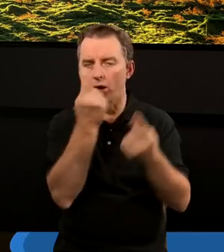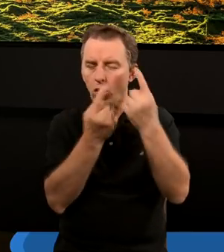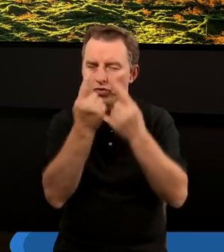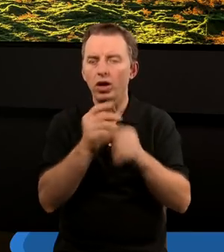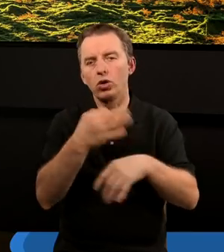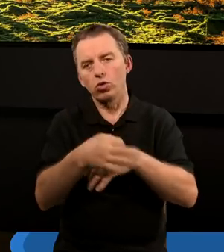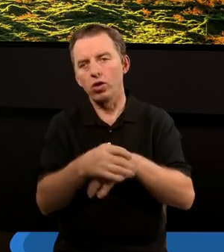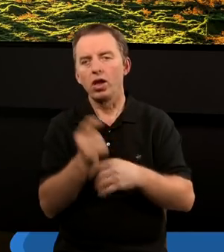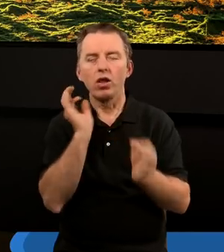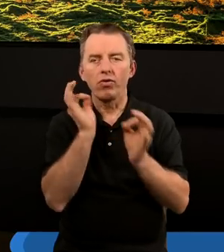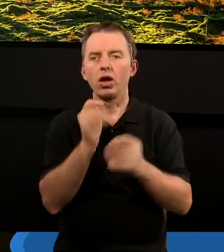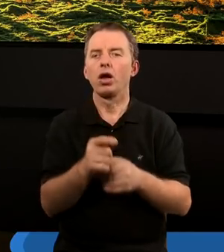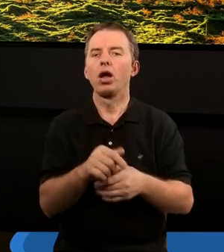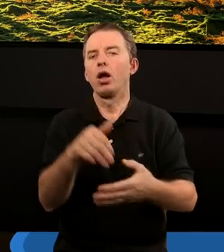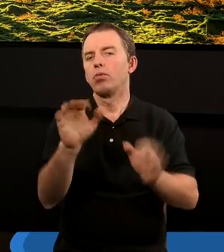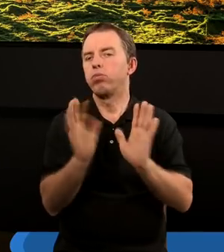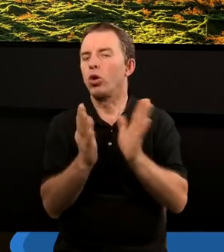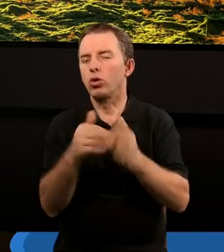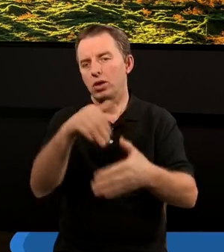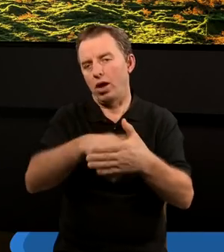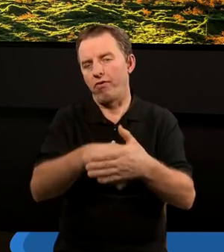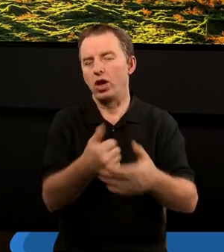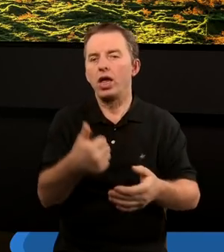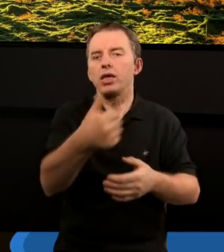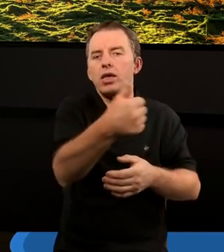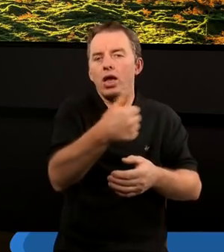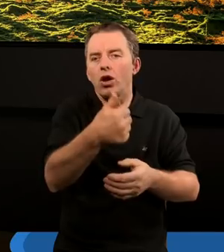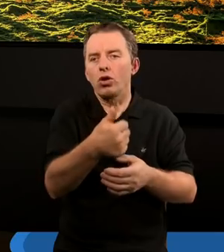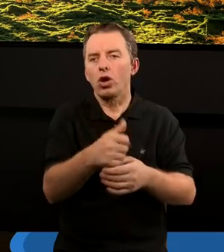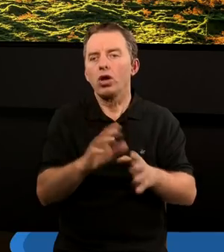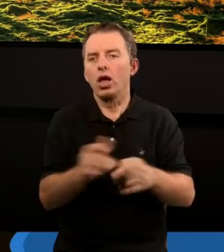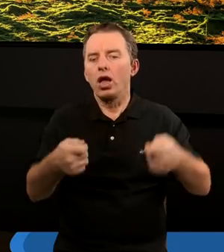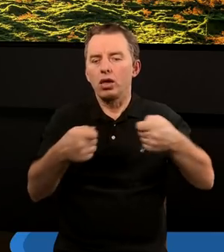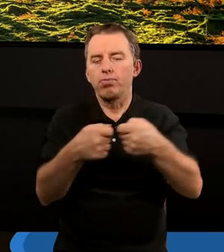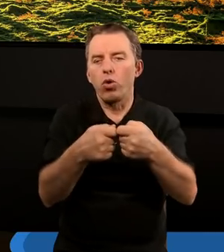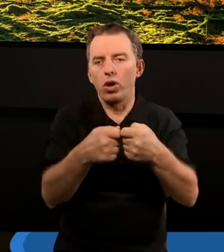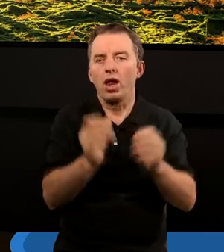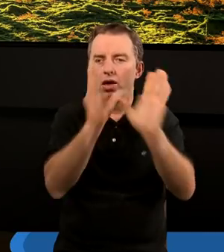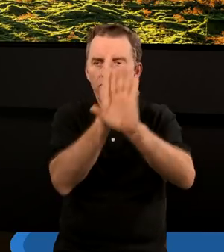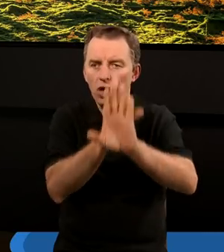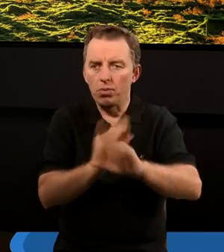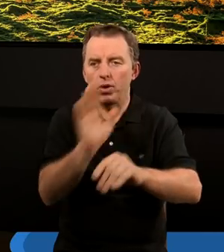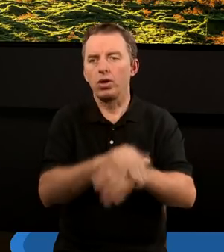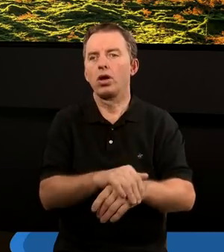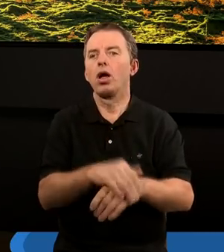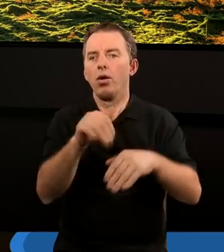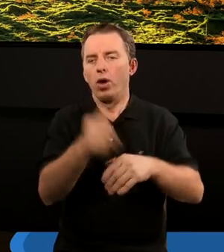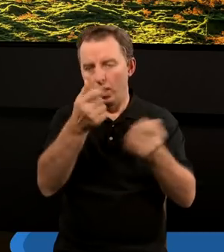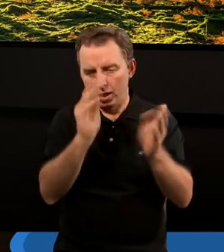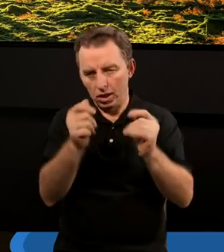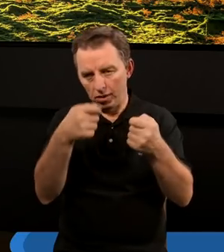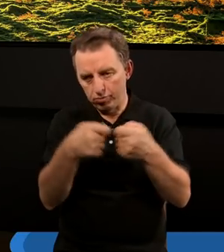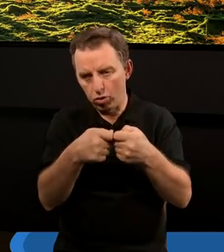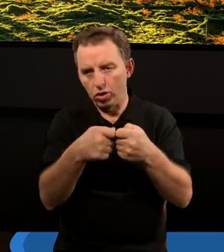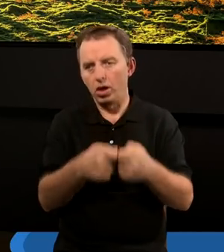jednym ze sposobów zachowania jedności w Kościele jest wspólne wielbienie Boga. Albo też można je nazwać